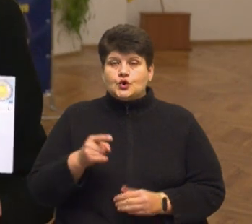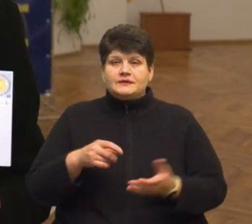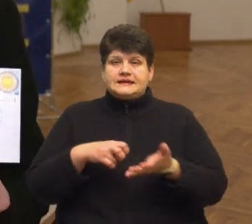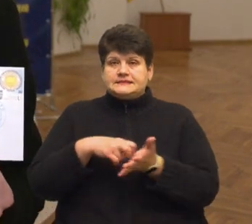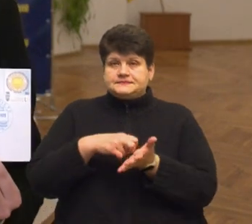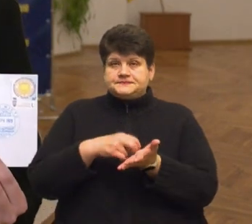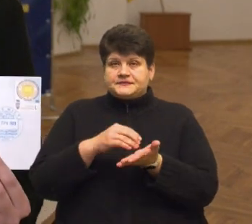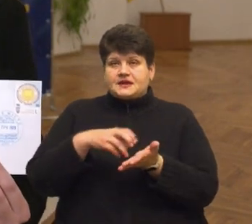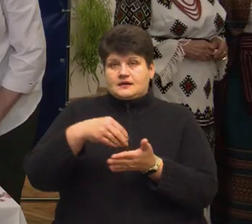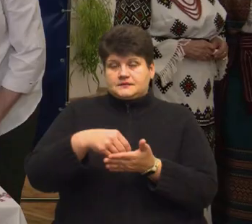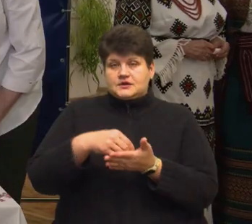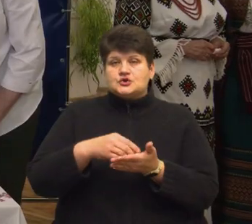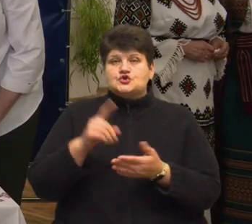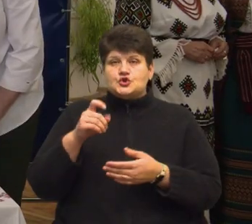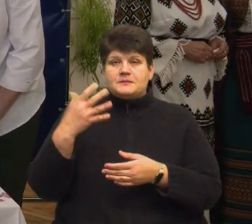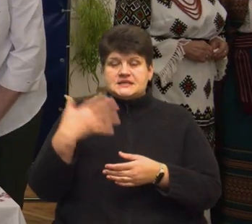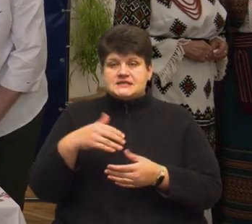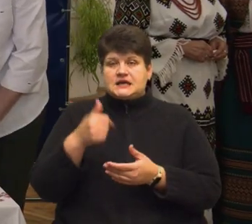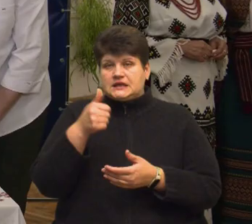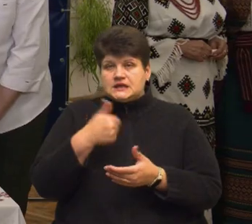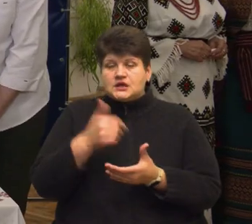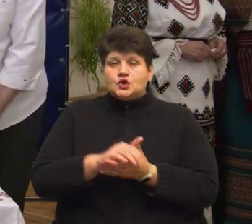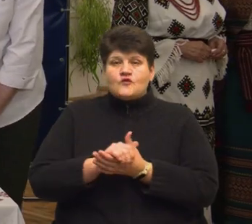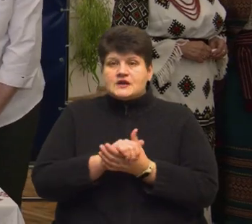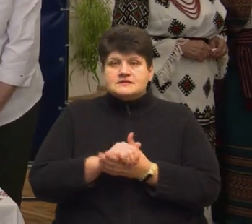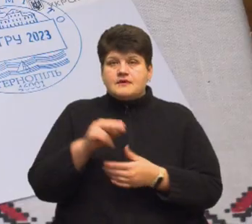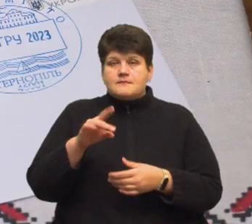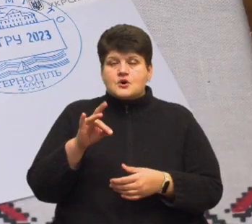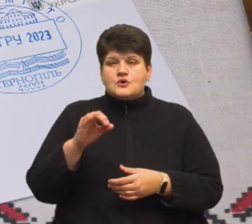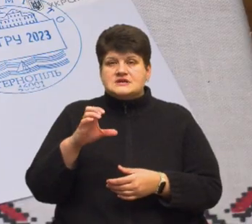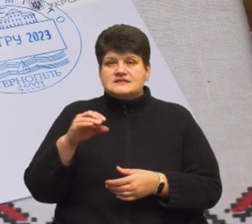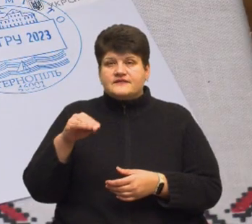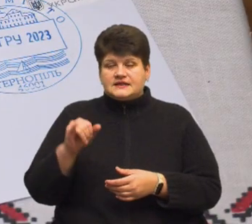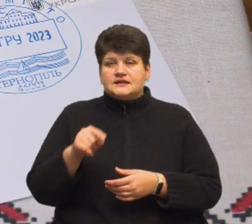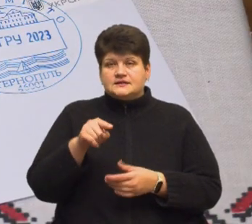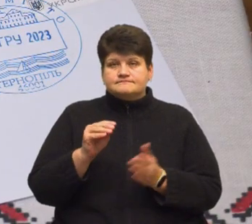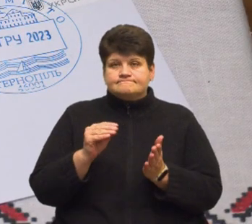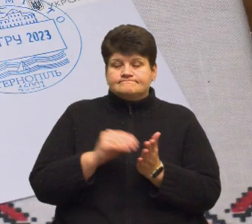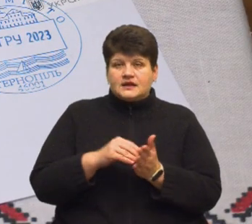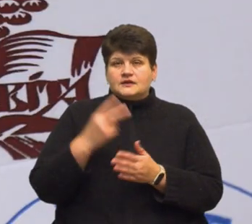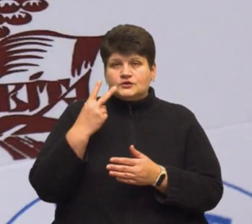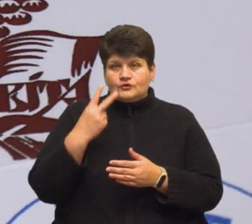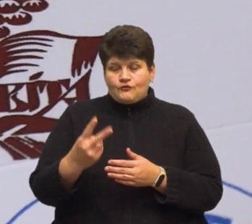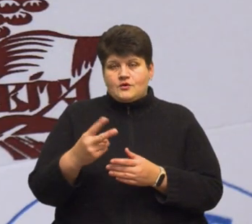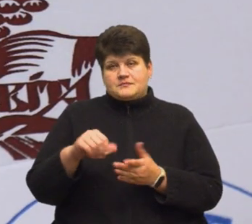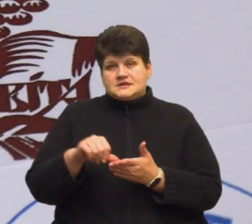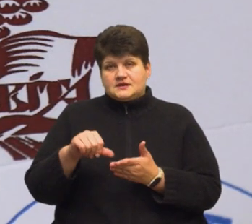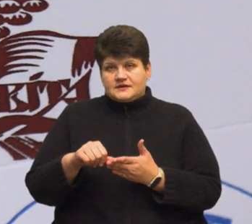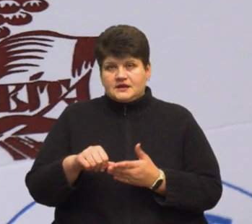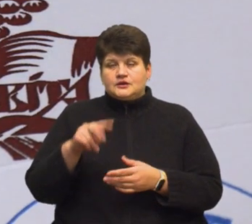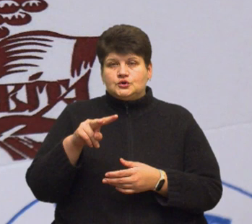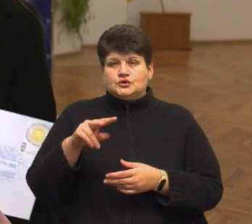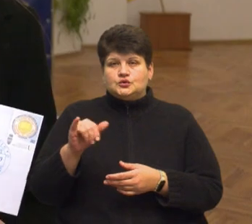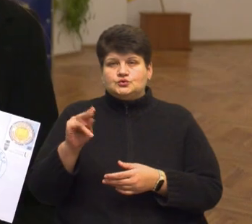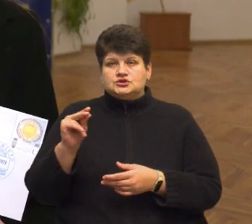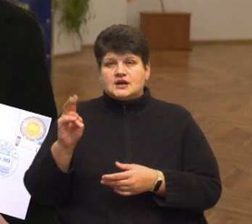155-річчя товариства «Просвіта». На конверті розмістили двох представників тернопільської просвіти – Степана Качалу та Володимира Лучаковського. За